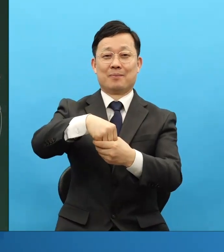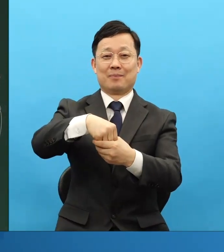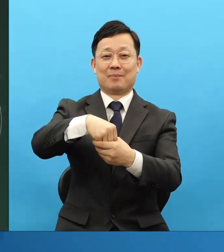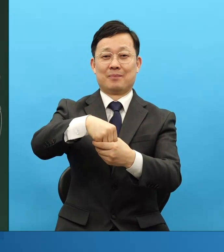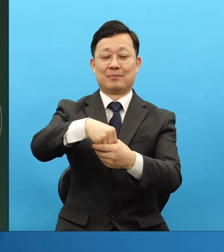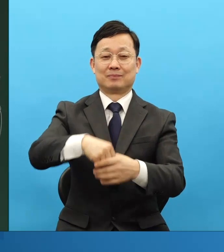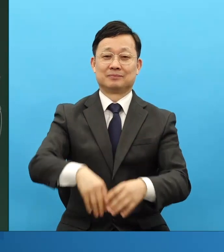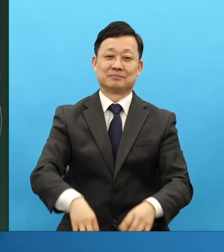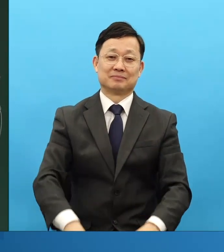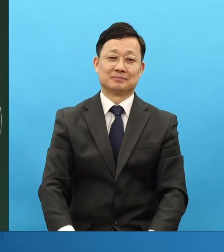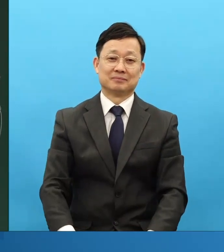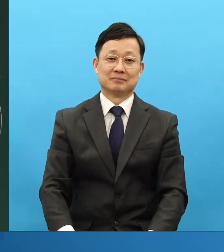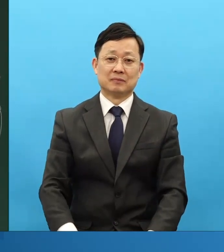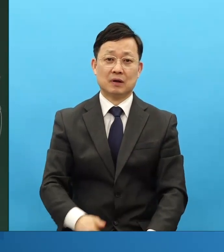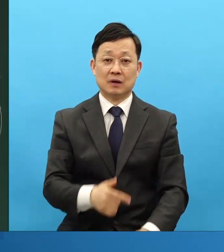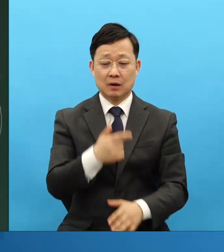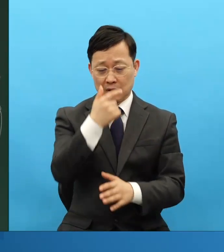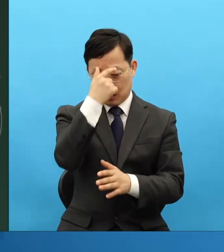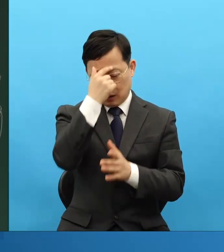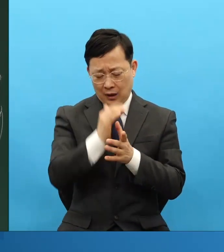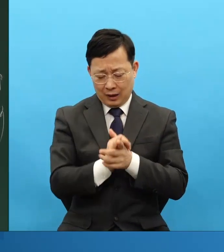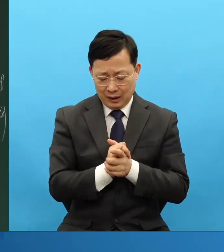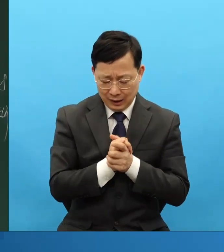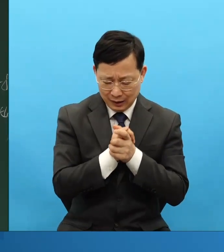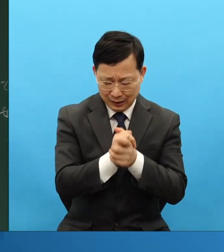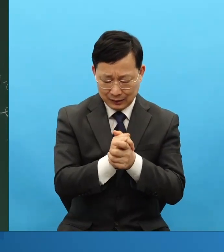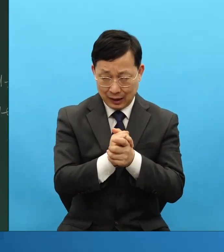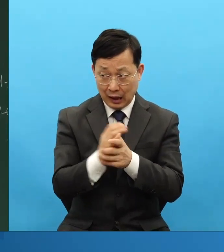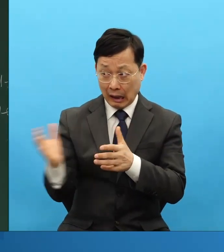실컷 기도하고 있었는데 노예로 가서 그게 답입니다.